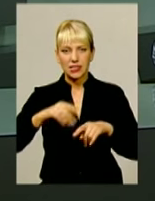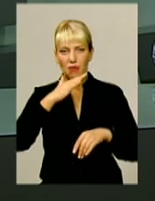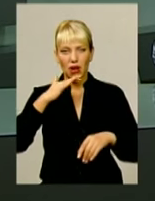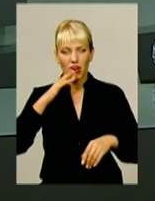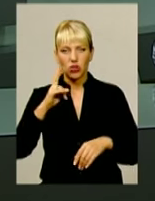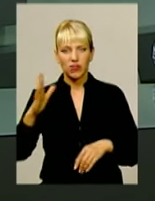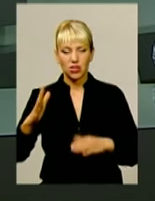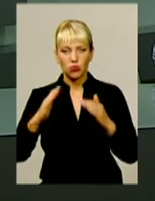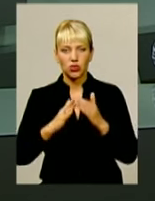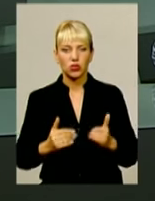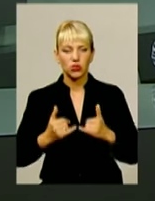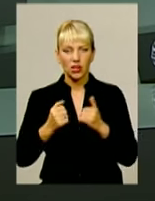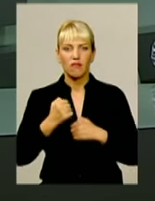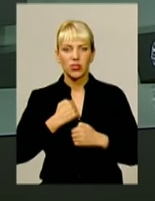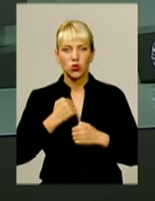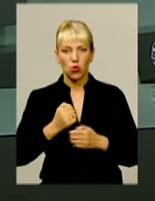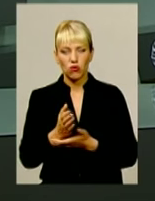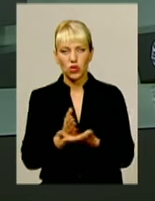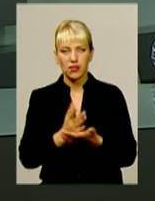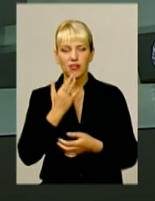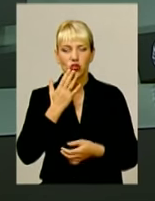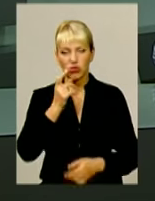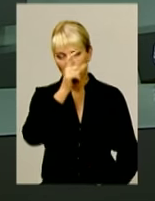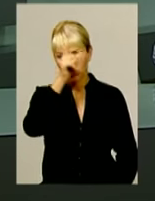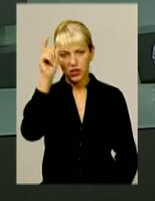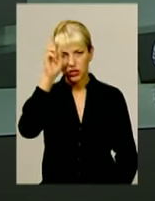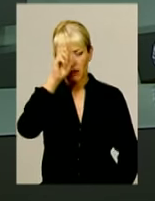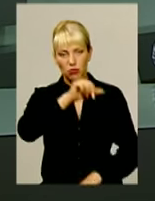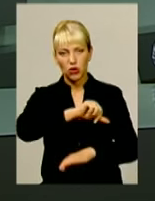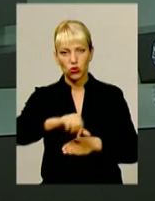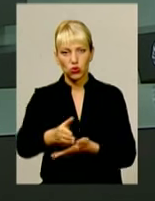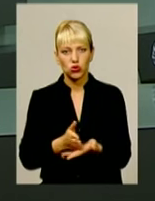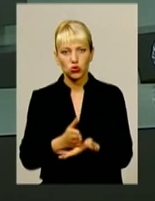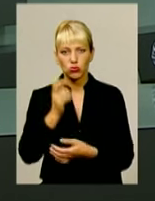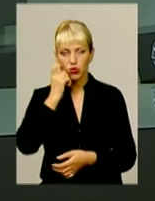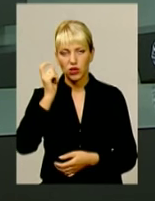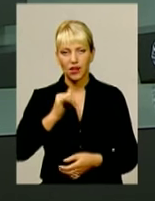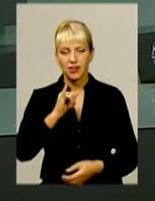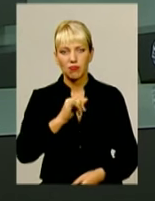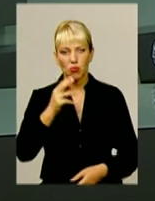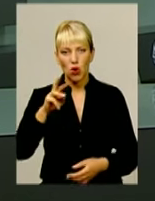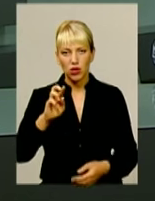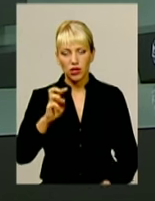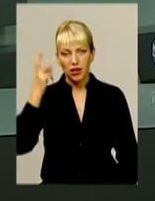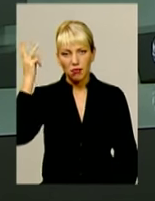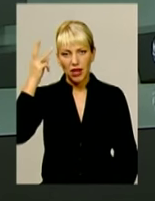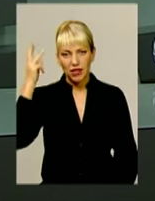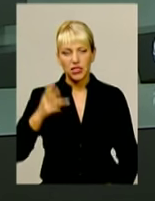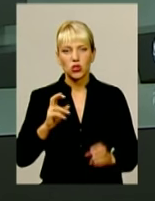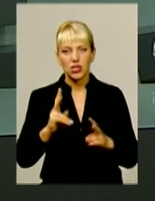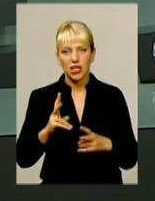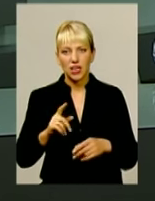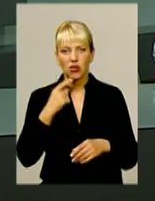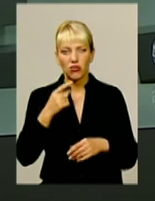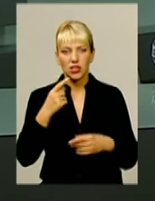будинку для військовослужбовців Національної академії Державної прикордонної служби України імені Богдана Хмельницького. Як